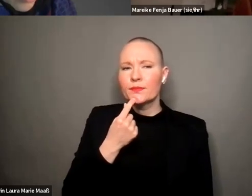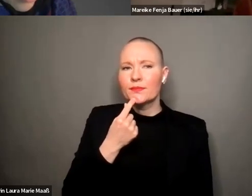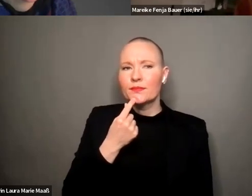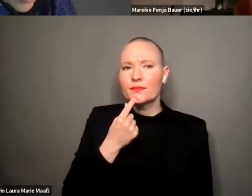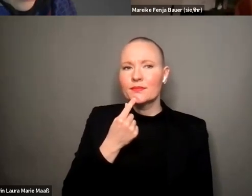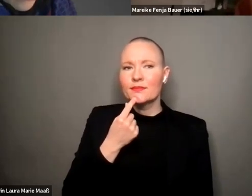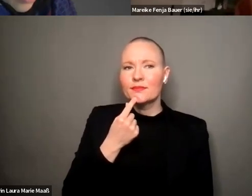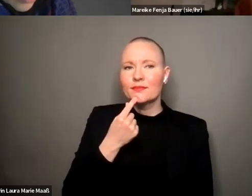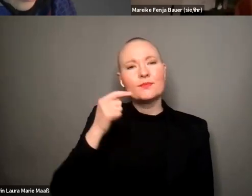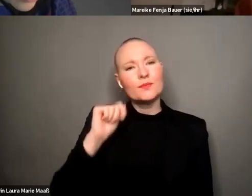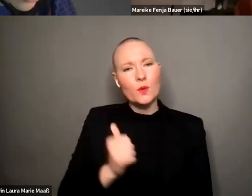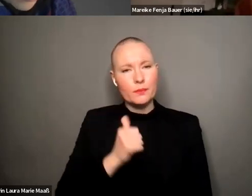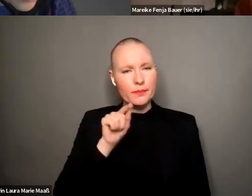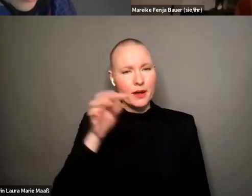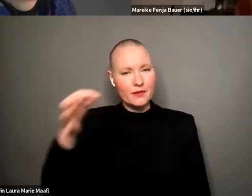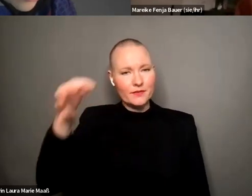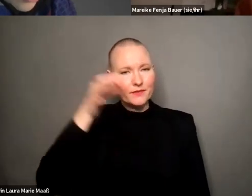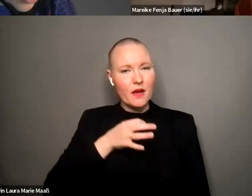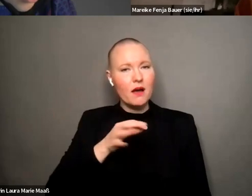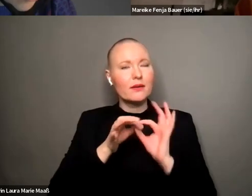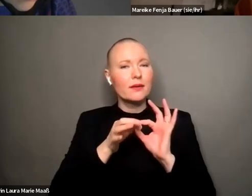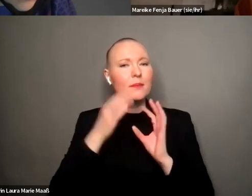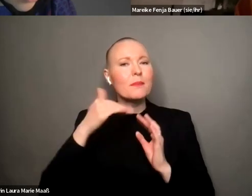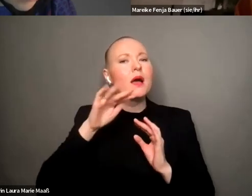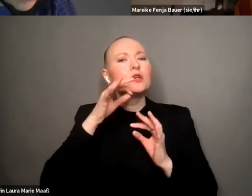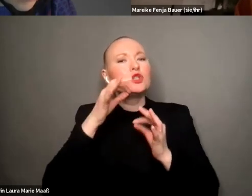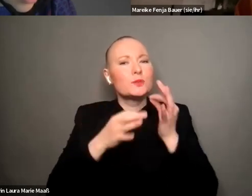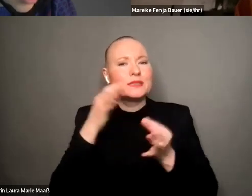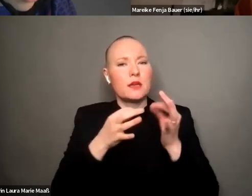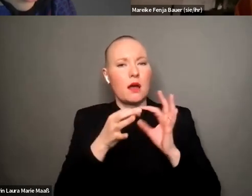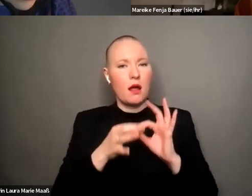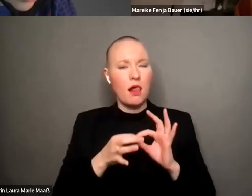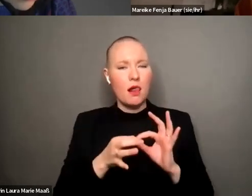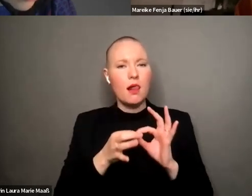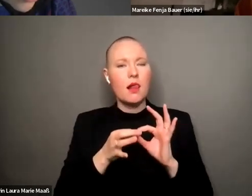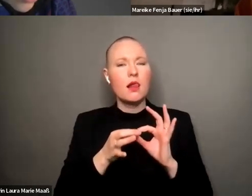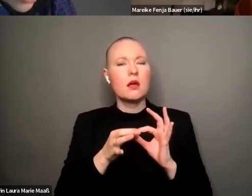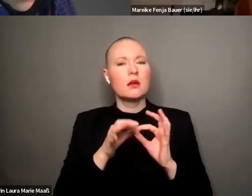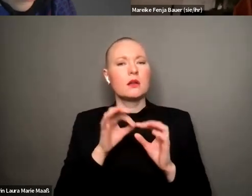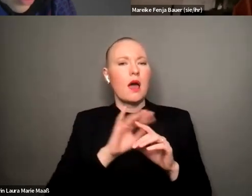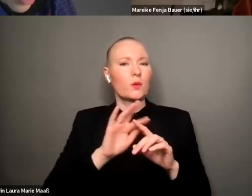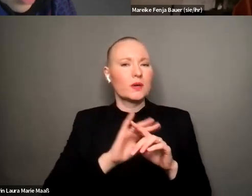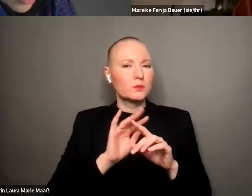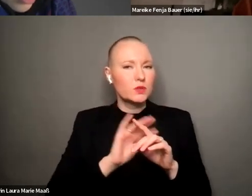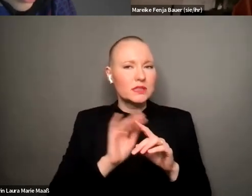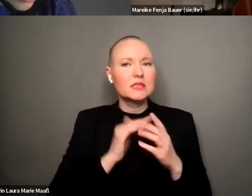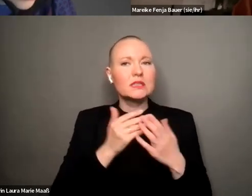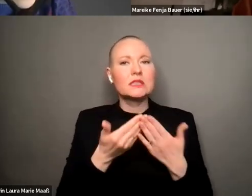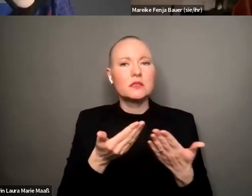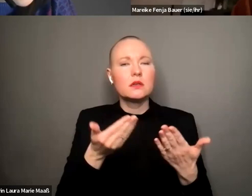hier nochmal die frage müssen spezifischer auf algorithmen und die gefahr